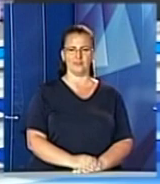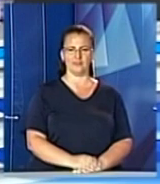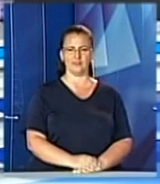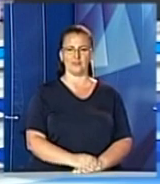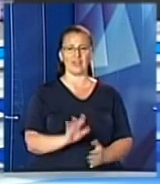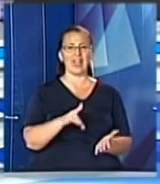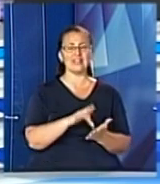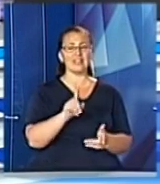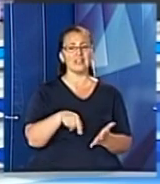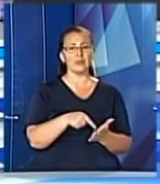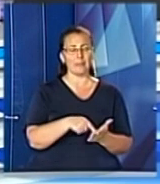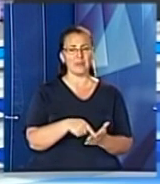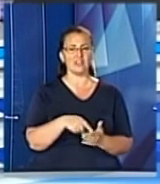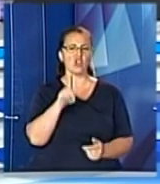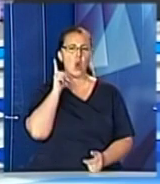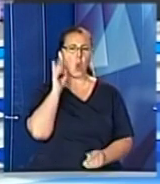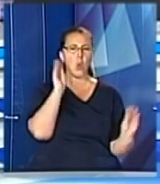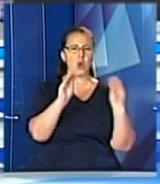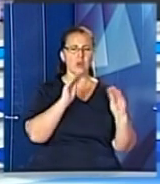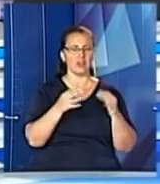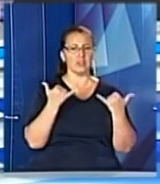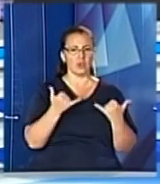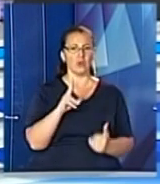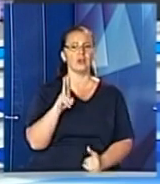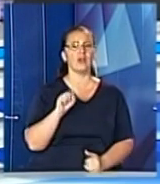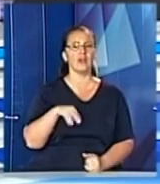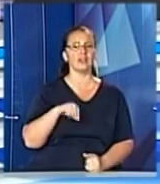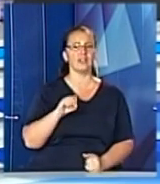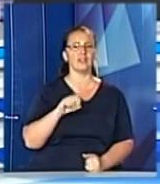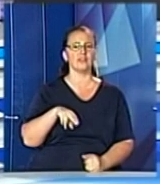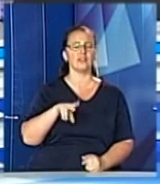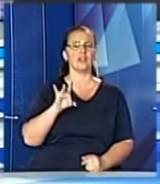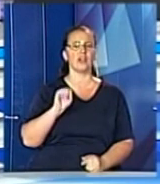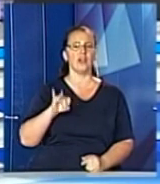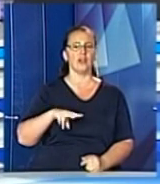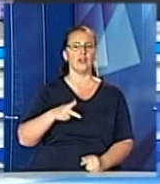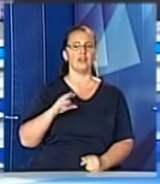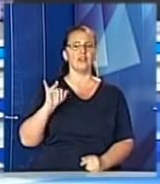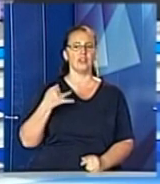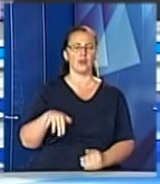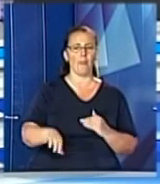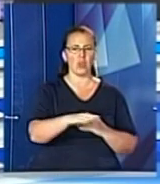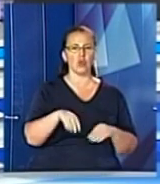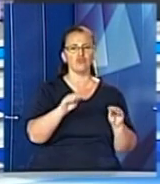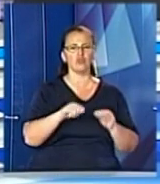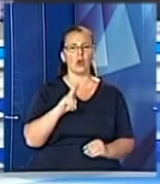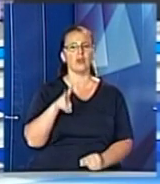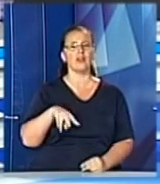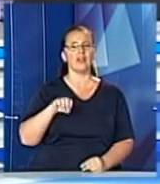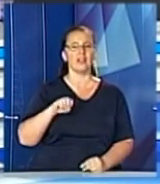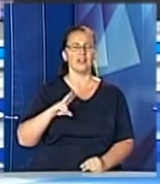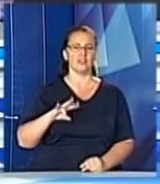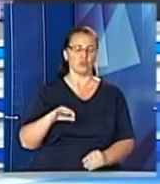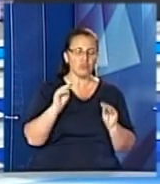Центр міста у Зеленію сьогодні на катедральній площі висадили 10 кленів. Дерева висаджують у спеціальних